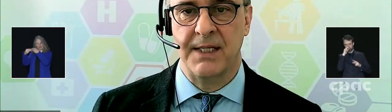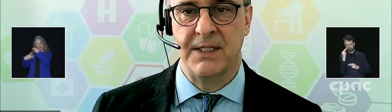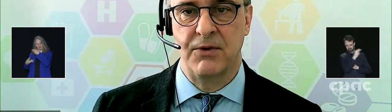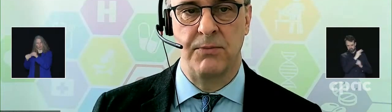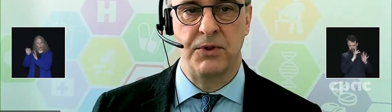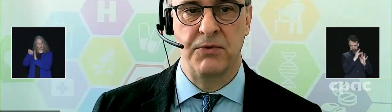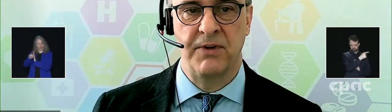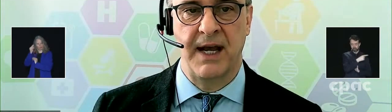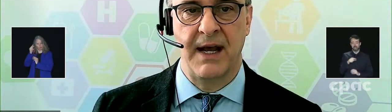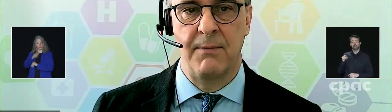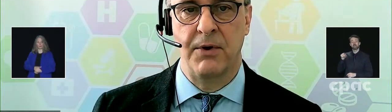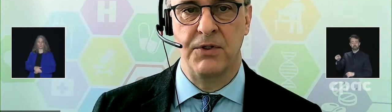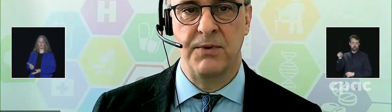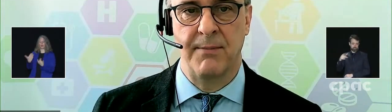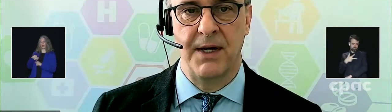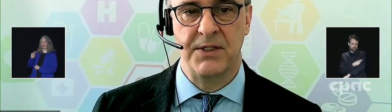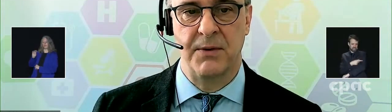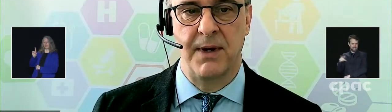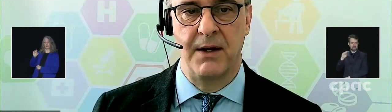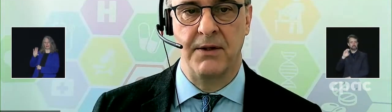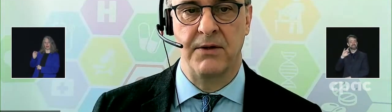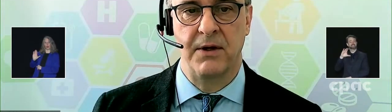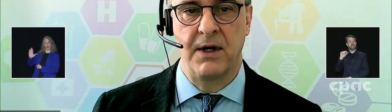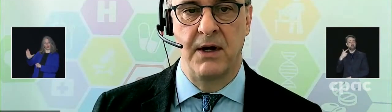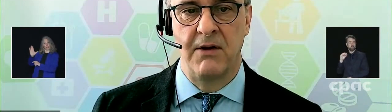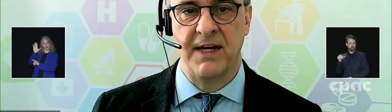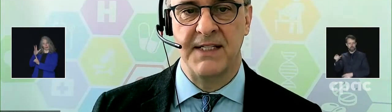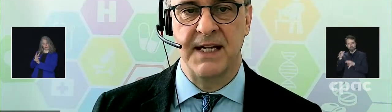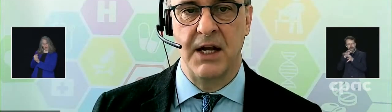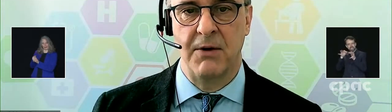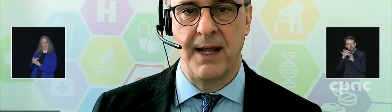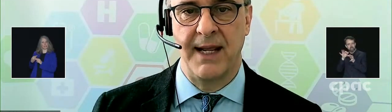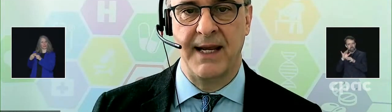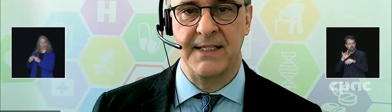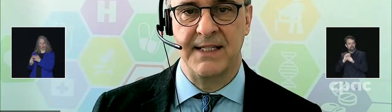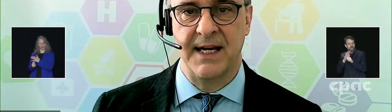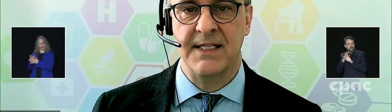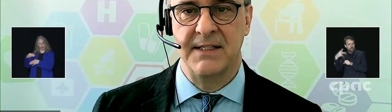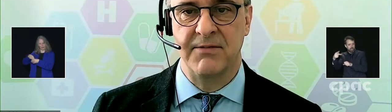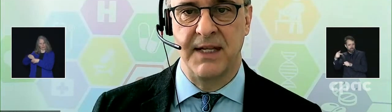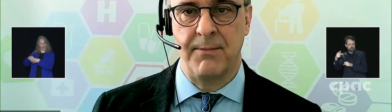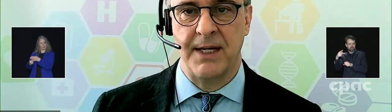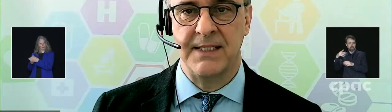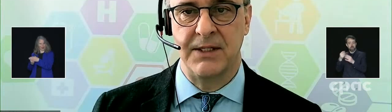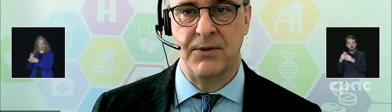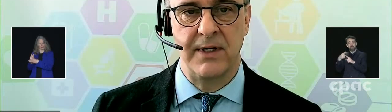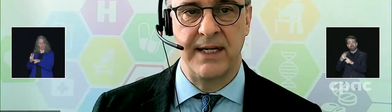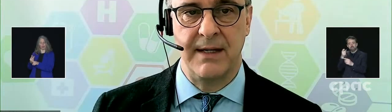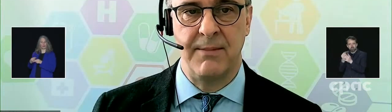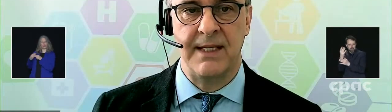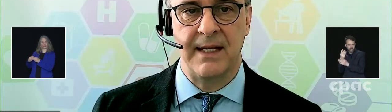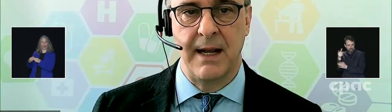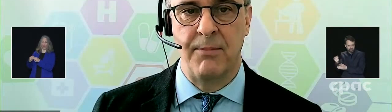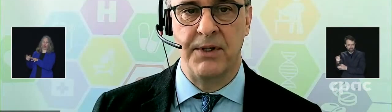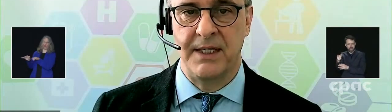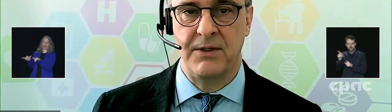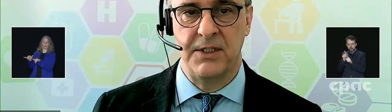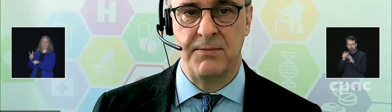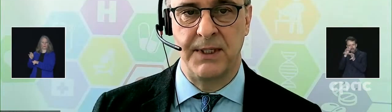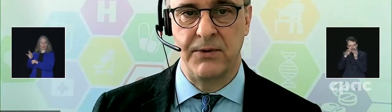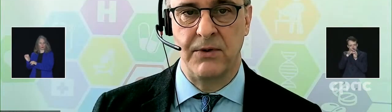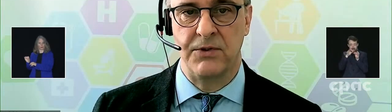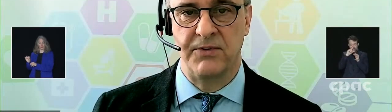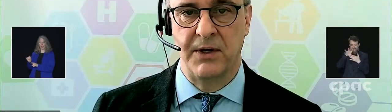vaccin à particules pseudo-virales produits à base de plantes. Le vaccin a comme ingrédient actif des particules qui émitent la